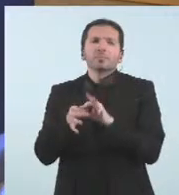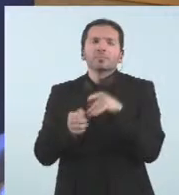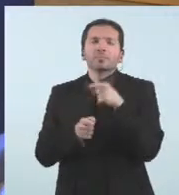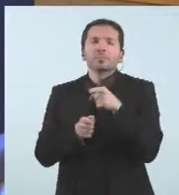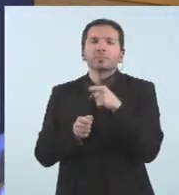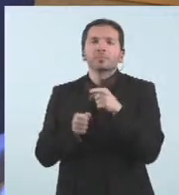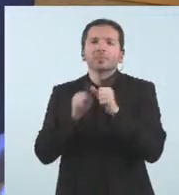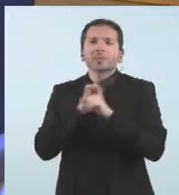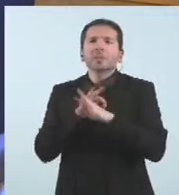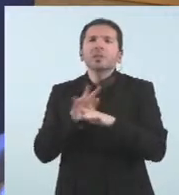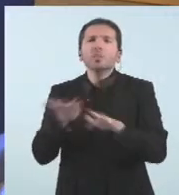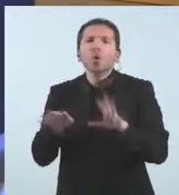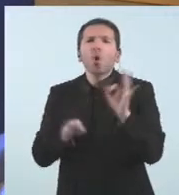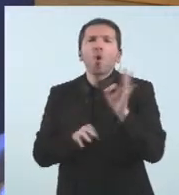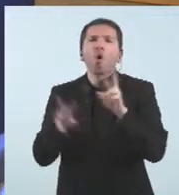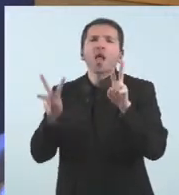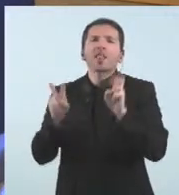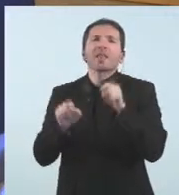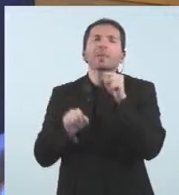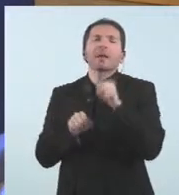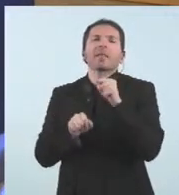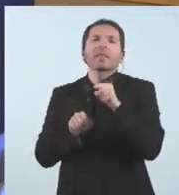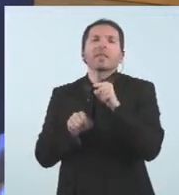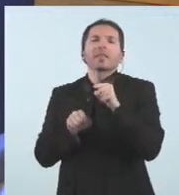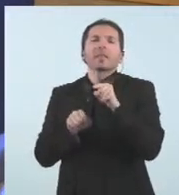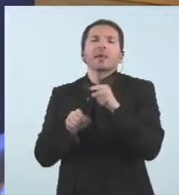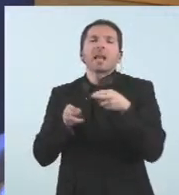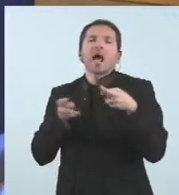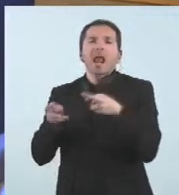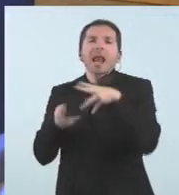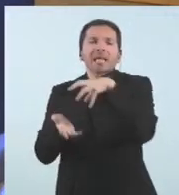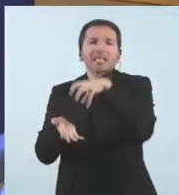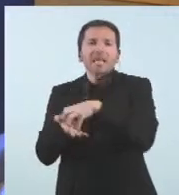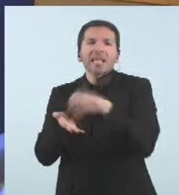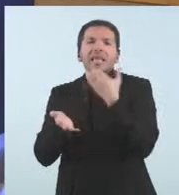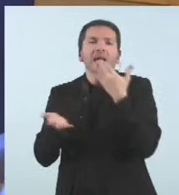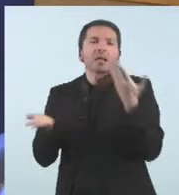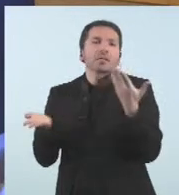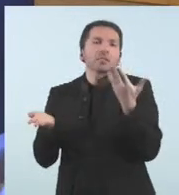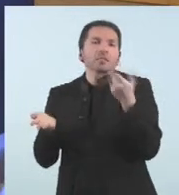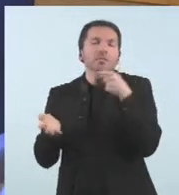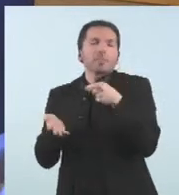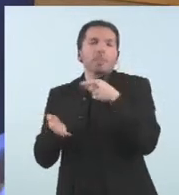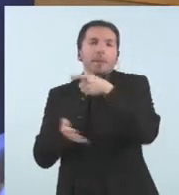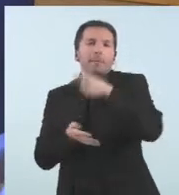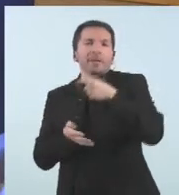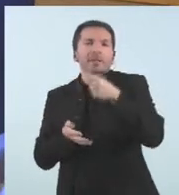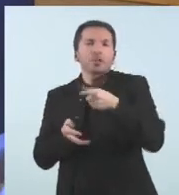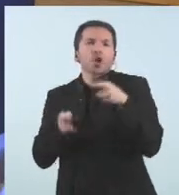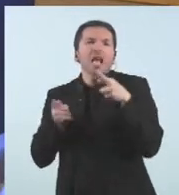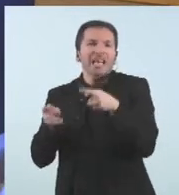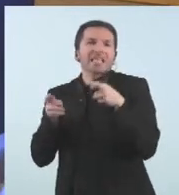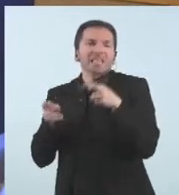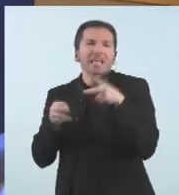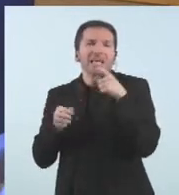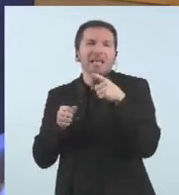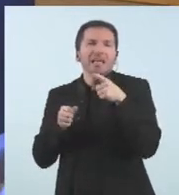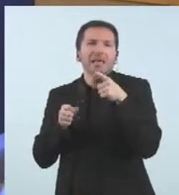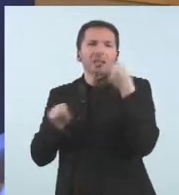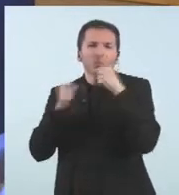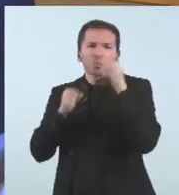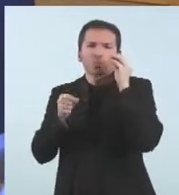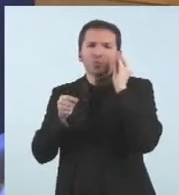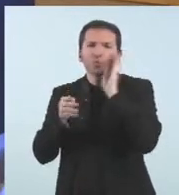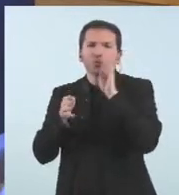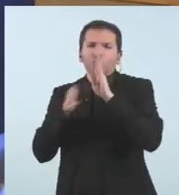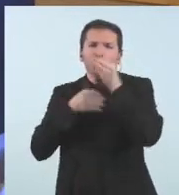tema de les residències. Primer, si en el cas dels residents que s'han contagiat a Salita i a Clara Rebassa se